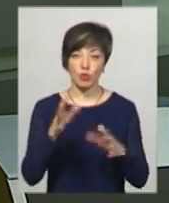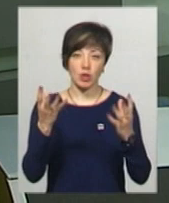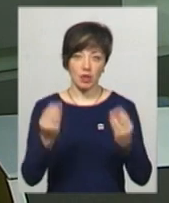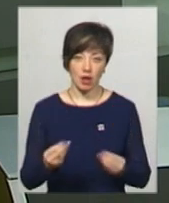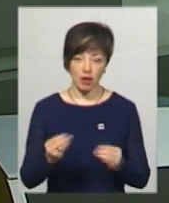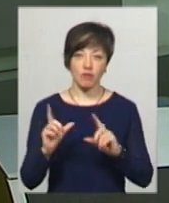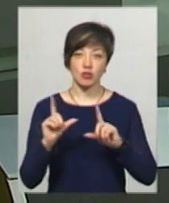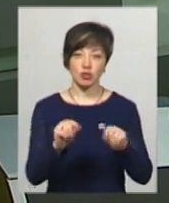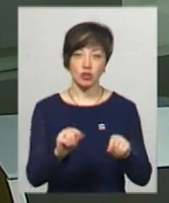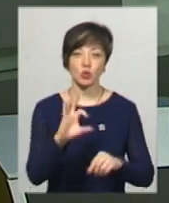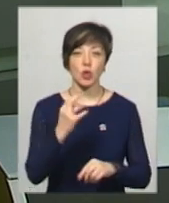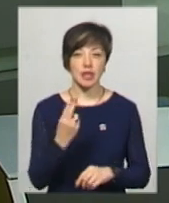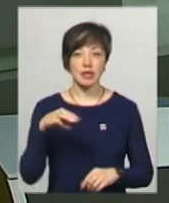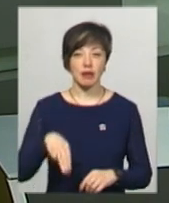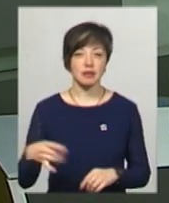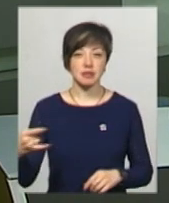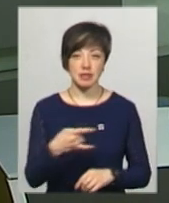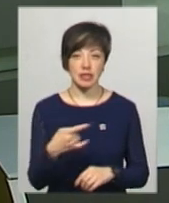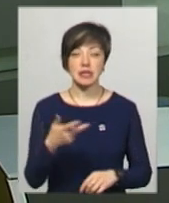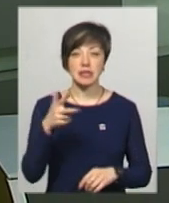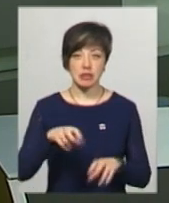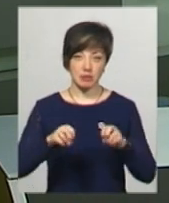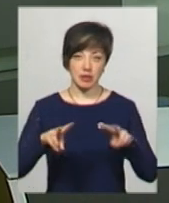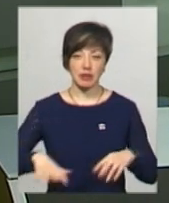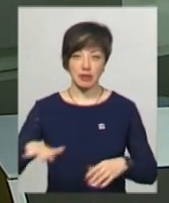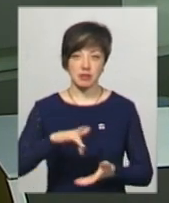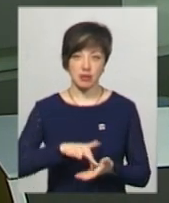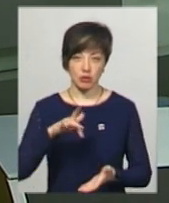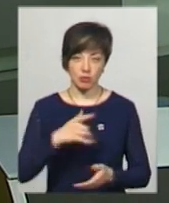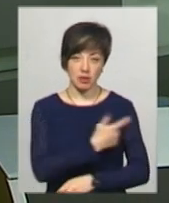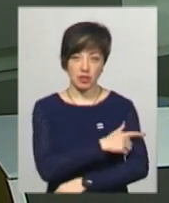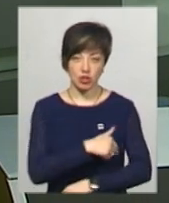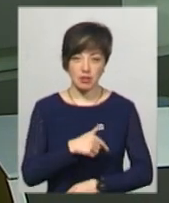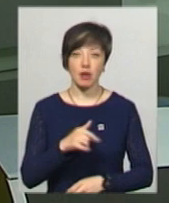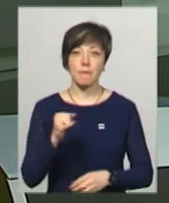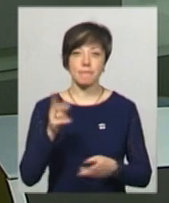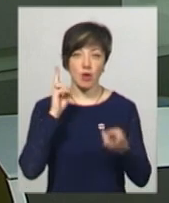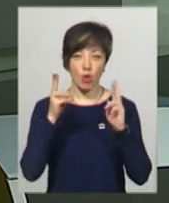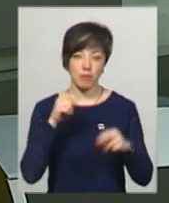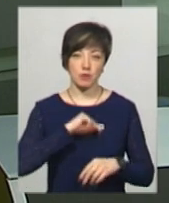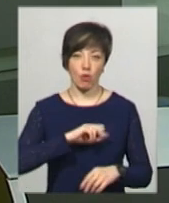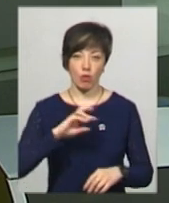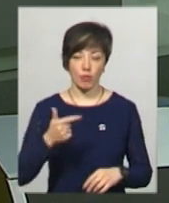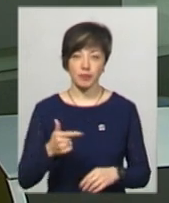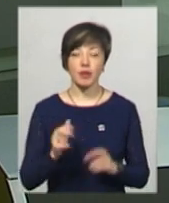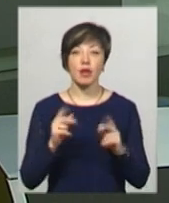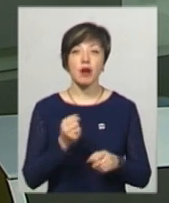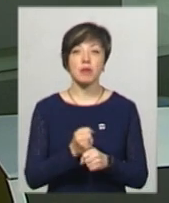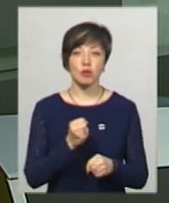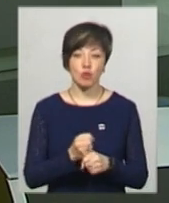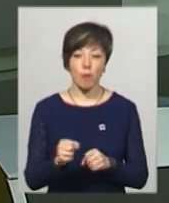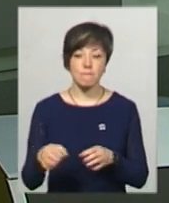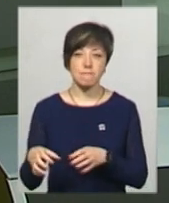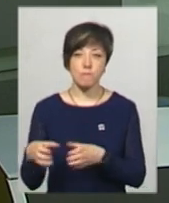виїжджає соціальне таксі та три спеціалісти – терцентру, медична сестра, перукар і психолог. Як працює